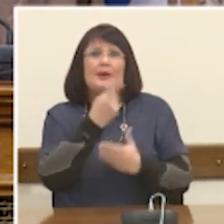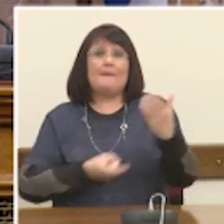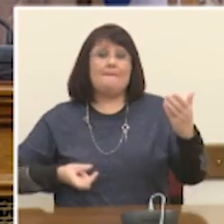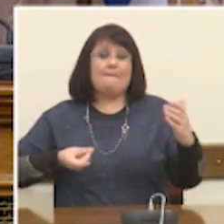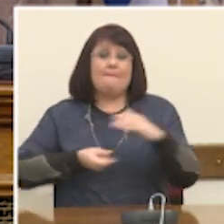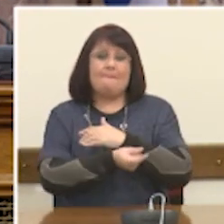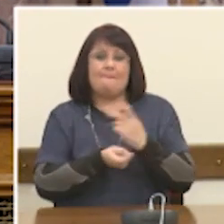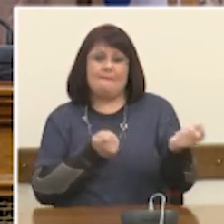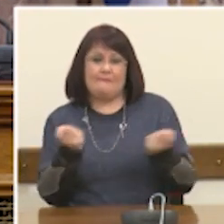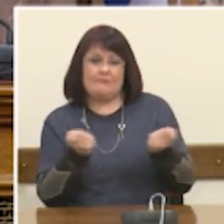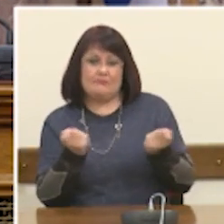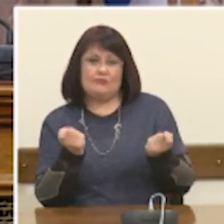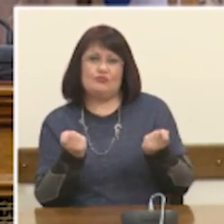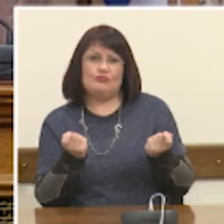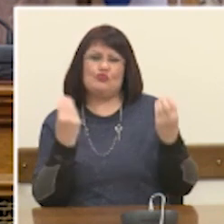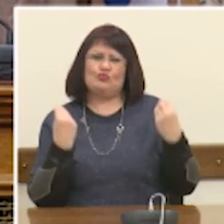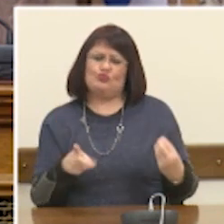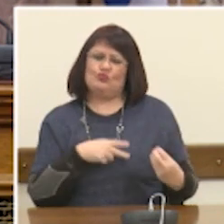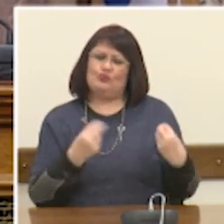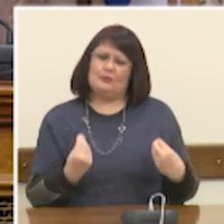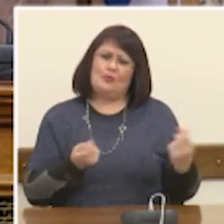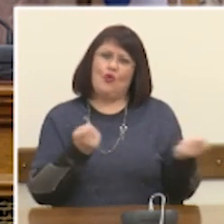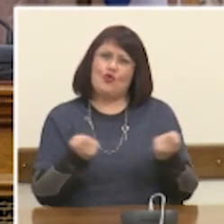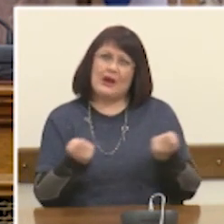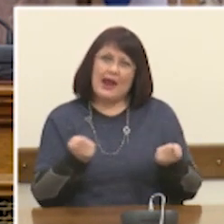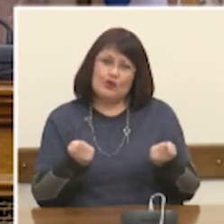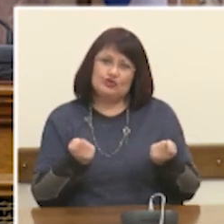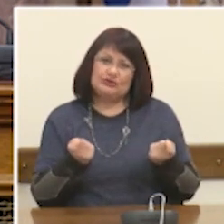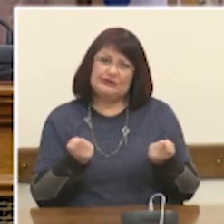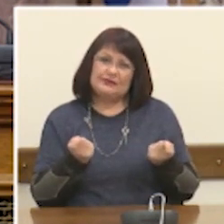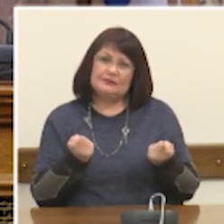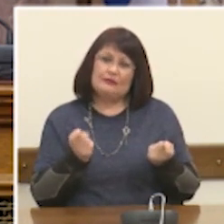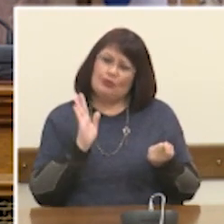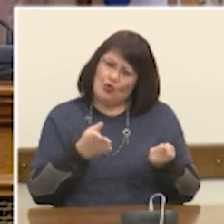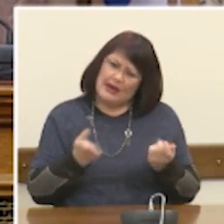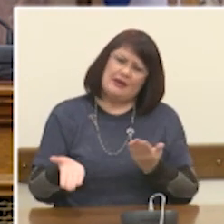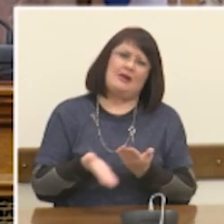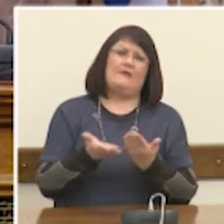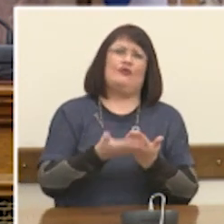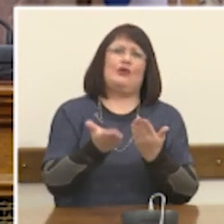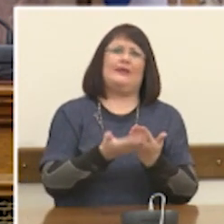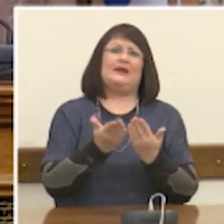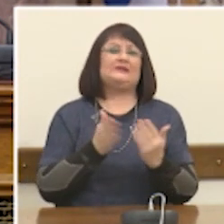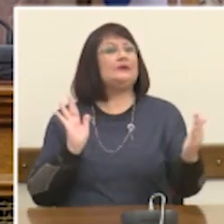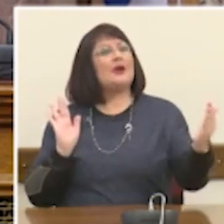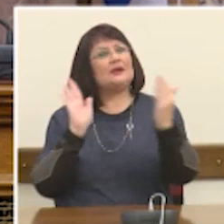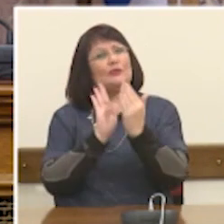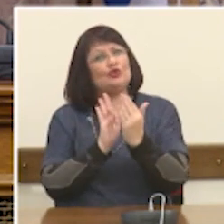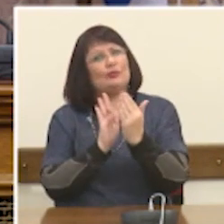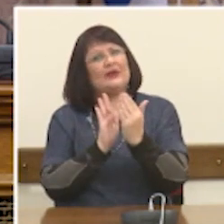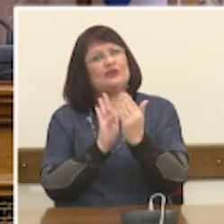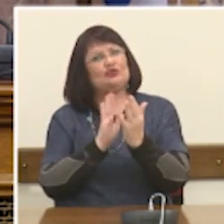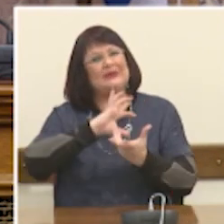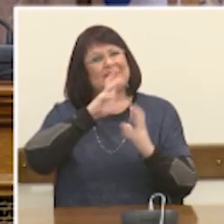σχεδιασμένη μετανάστευση δεν μπορεί και αυτή να είναι ένα συμπληρωματικό όπλο για να μπορέσουμε να αντιμετωπίσουμε στρες λόσεις που θα